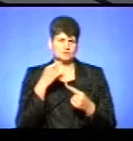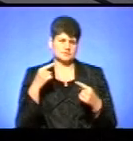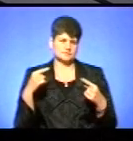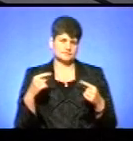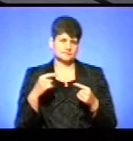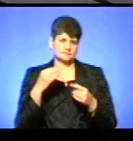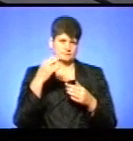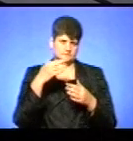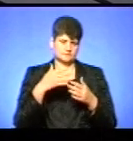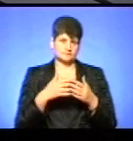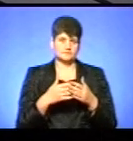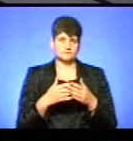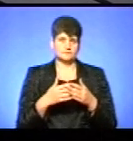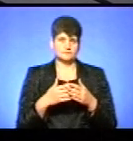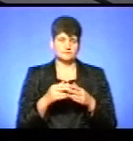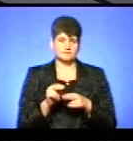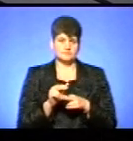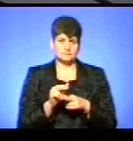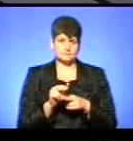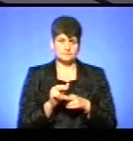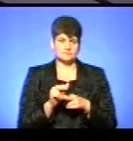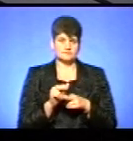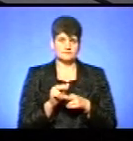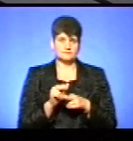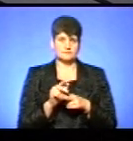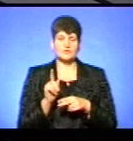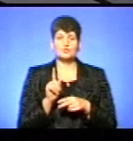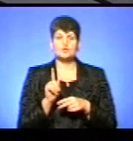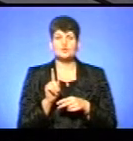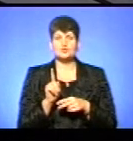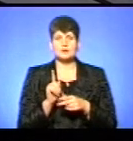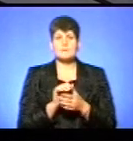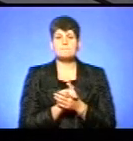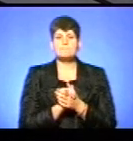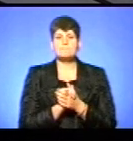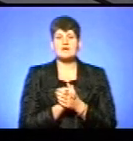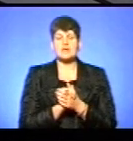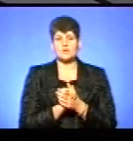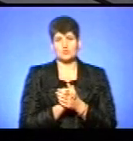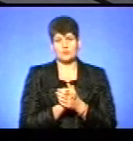щодо мирного